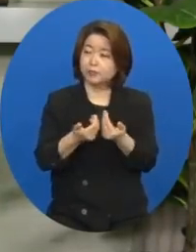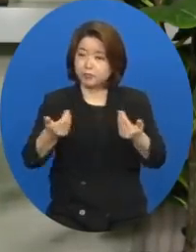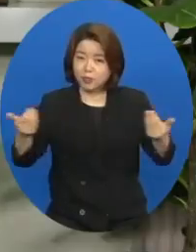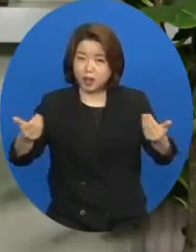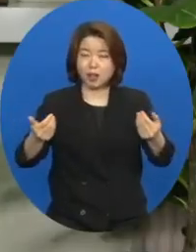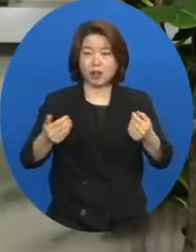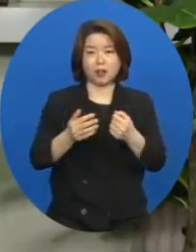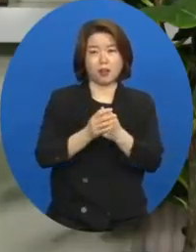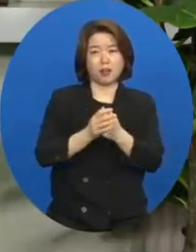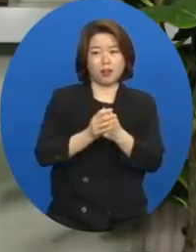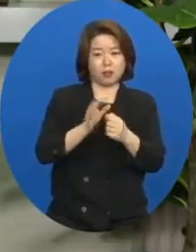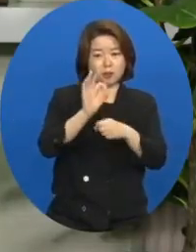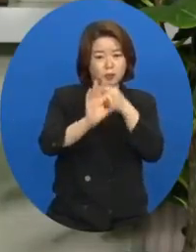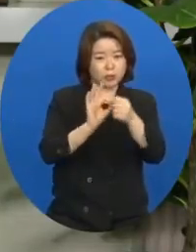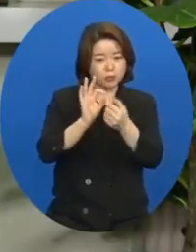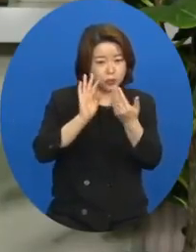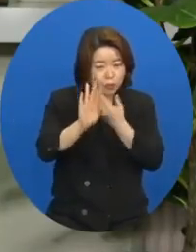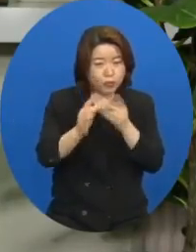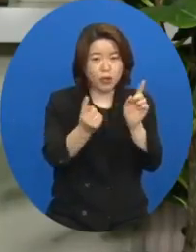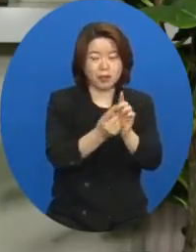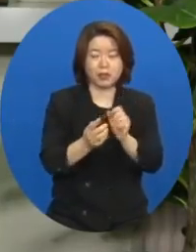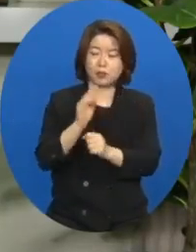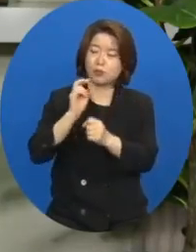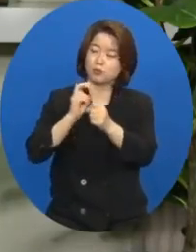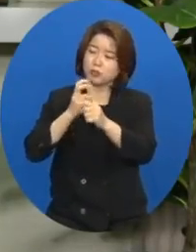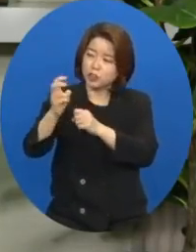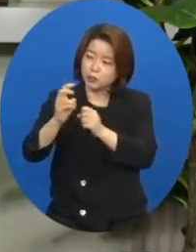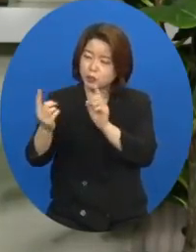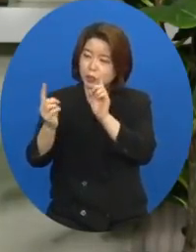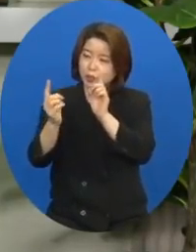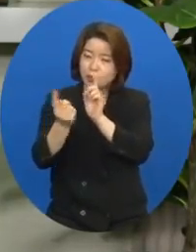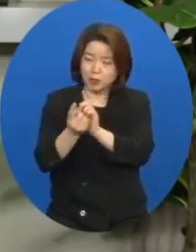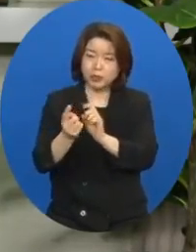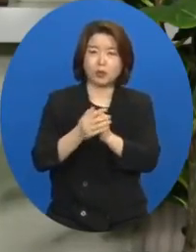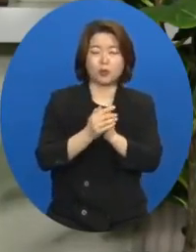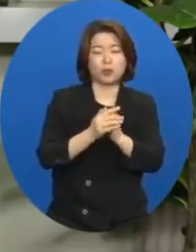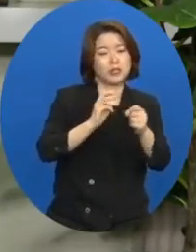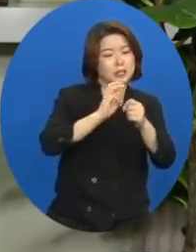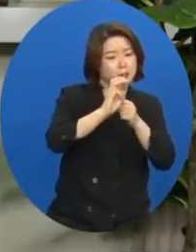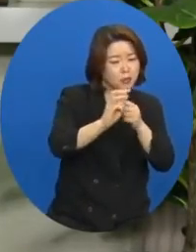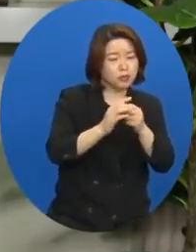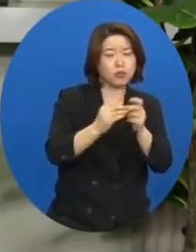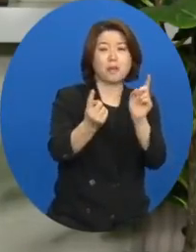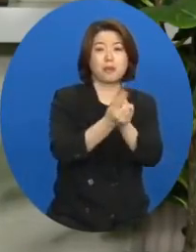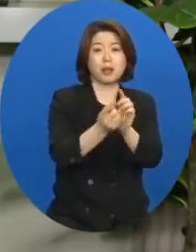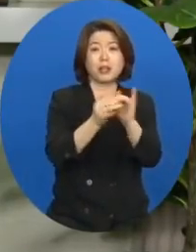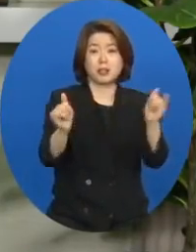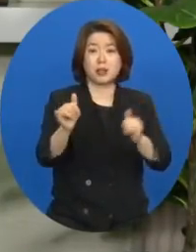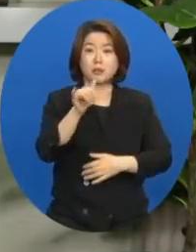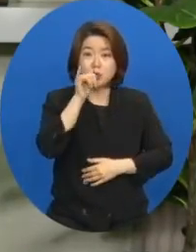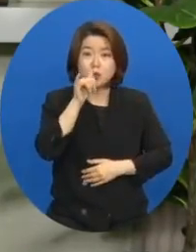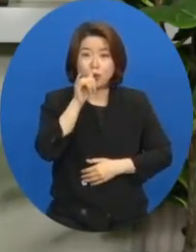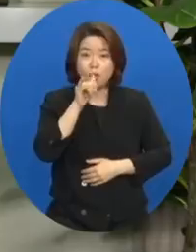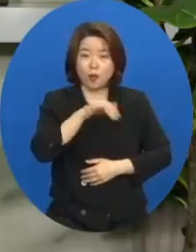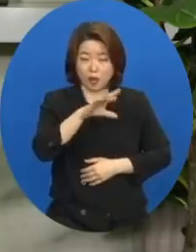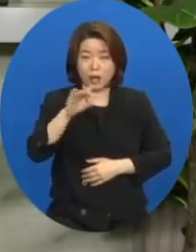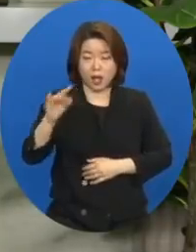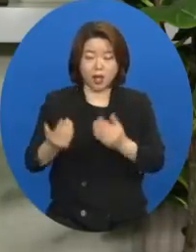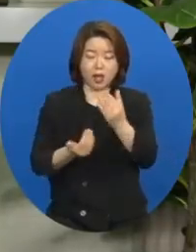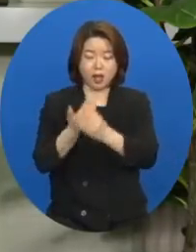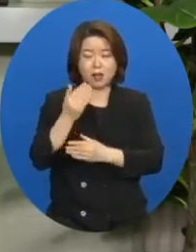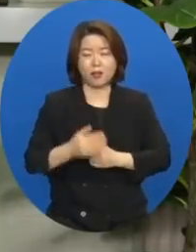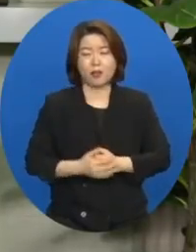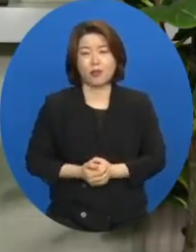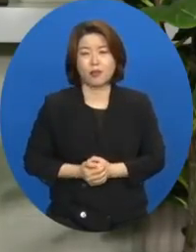10년 뒤에 만나게 되고 20년 뒤에 만난 사람도 있고 30년 뒤에 만난 사람도 생기게